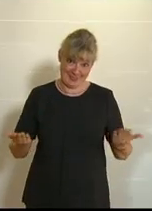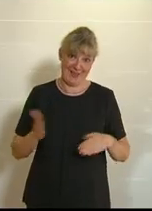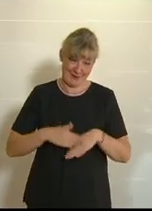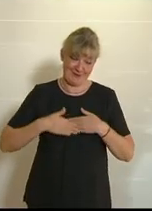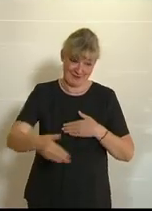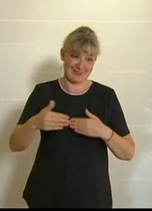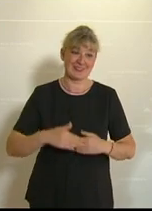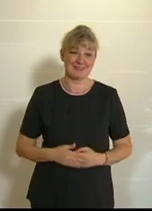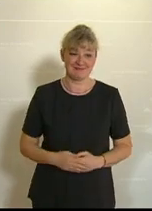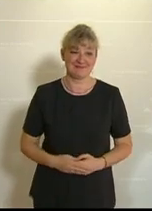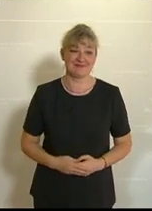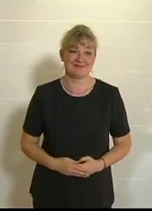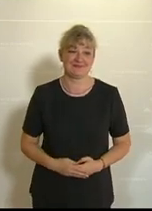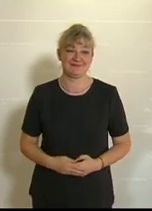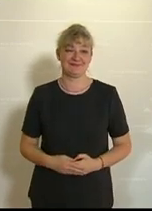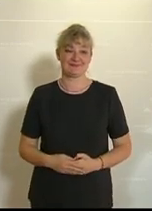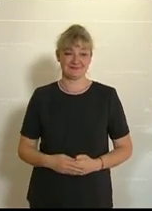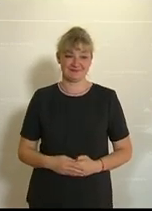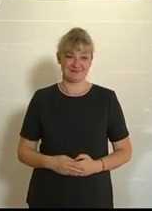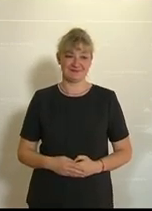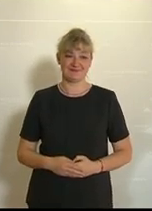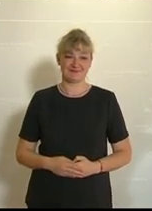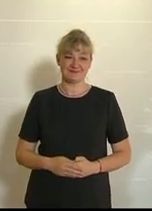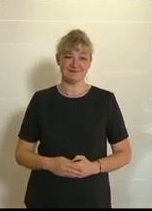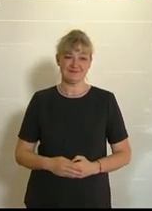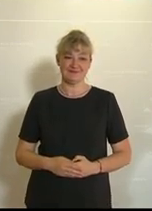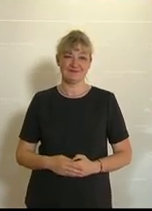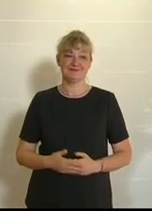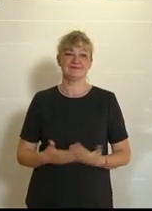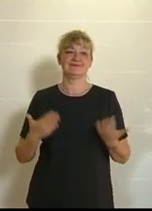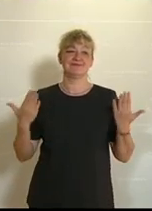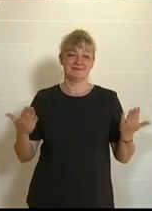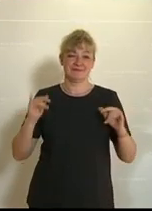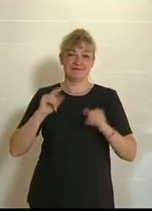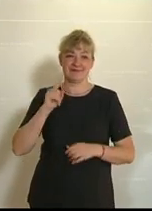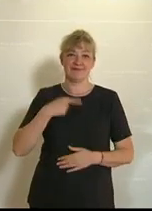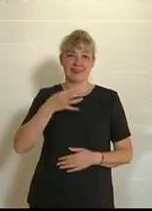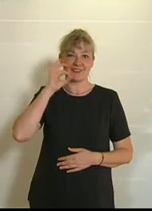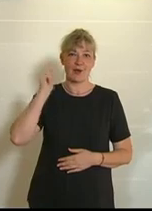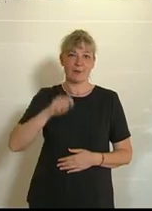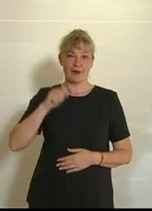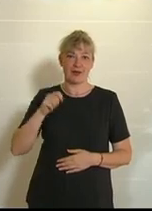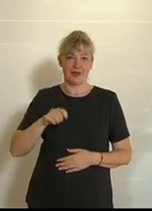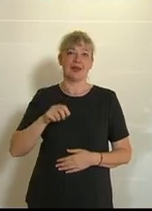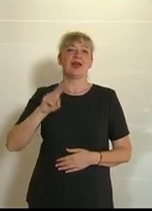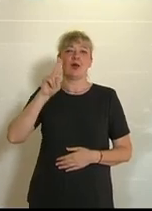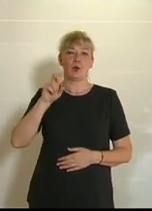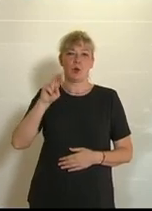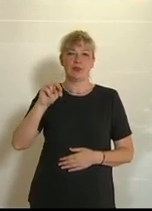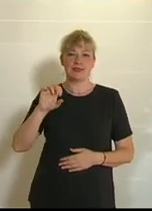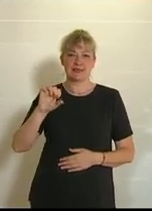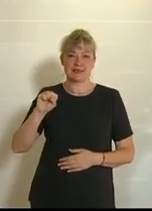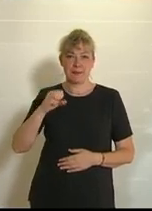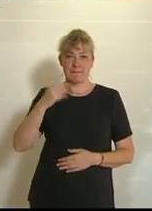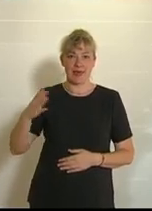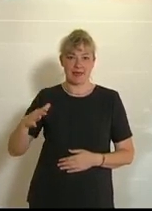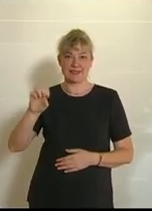Und sie freut sich auch darauf, dass es diese Sommerschulen überhaupt gibt, von denen sie nicht gedacht hat, dass es sie so schnell geben werde. Es